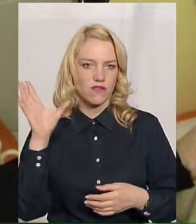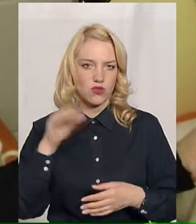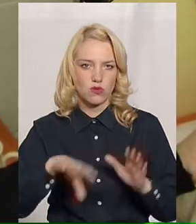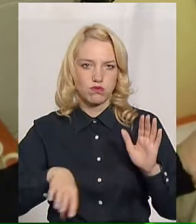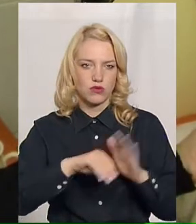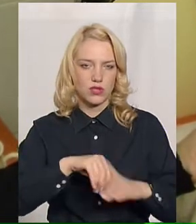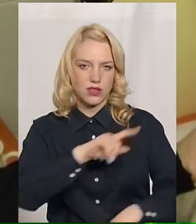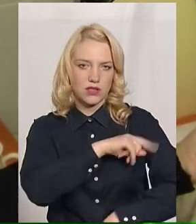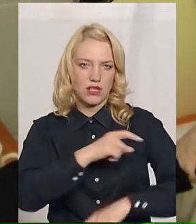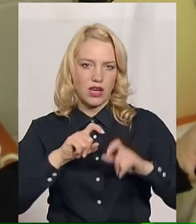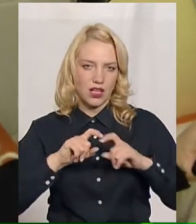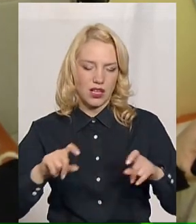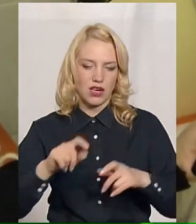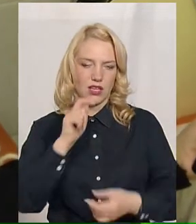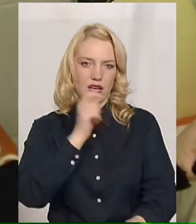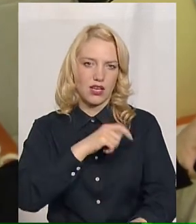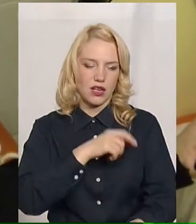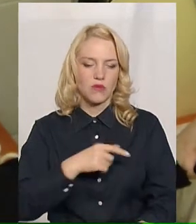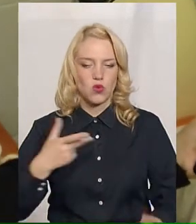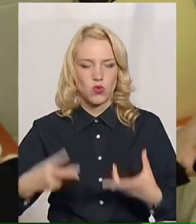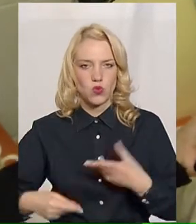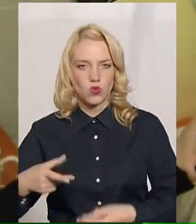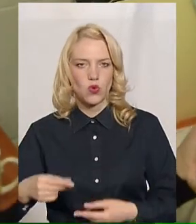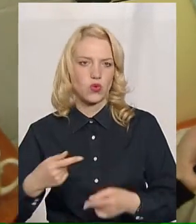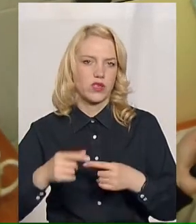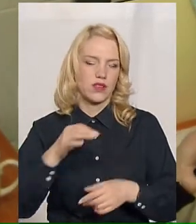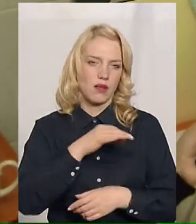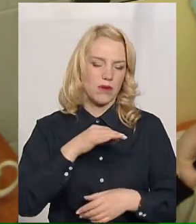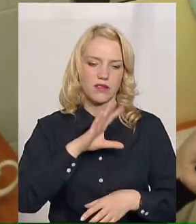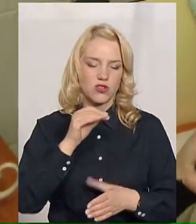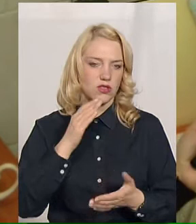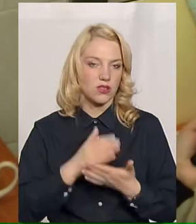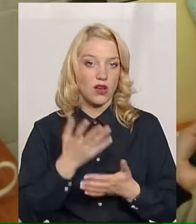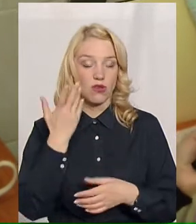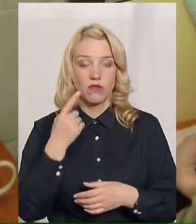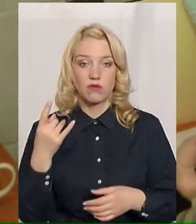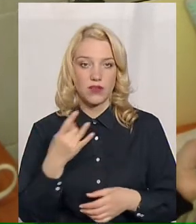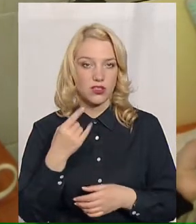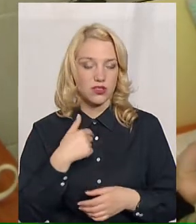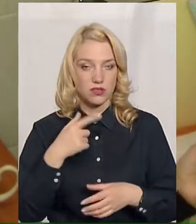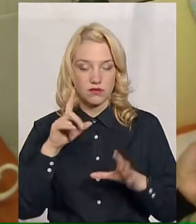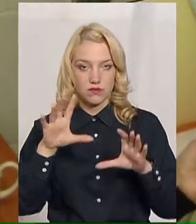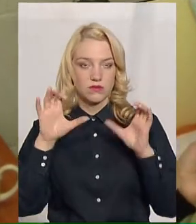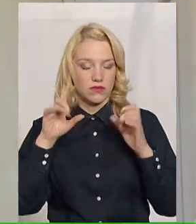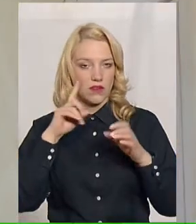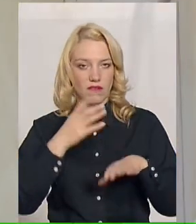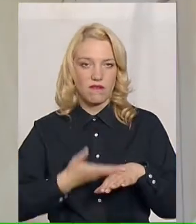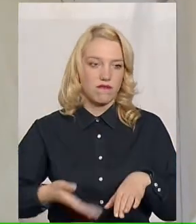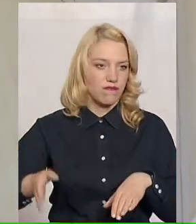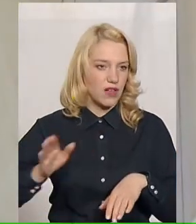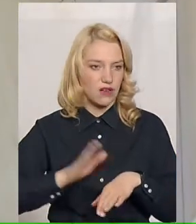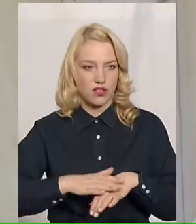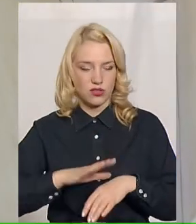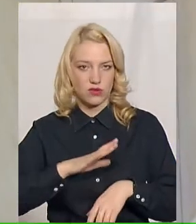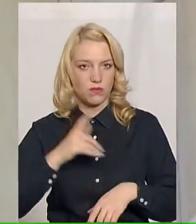Крапельниці, уколи, таблетки – все є. Коли вперше дізналась про хворобу кілька років тому, сприйняла дуже важко. Жінка